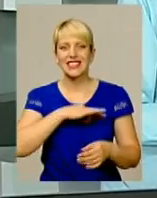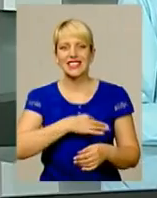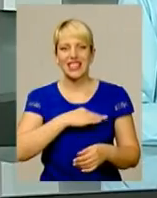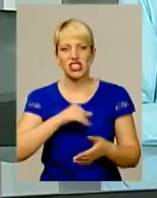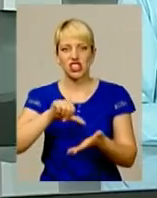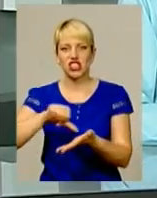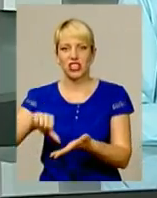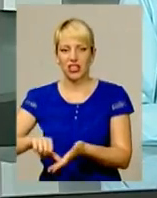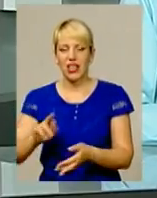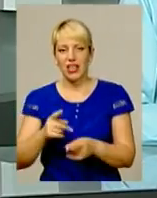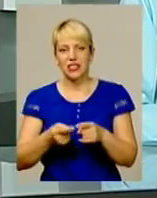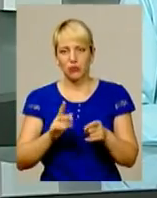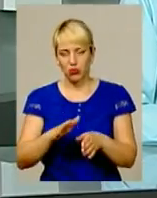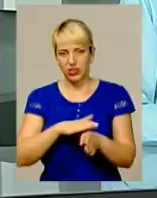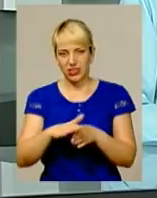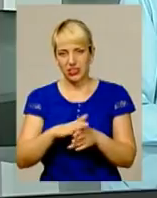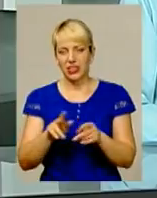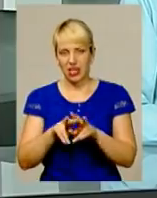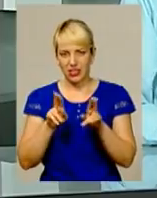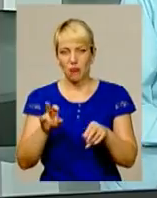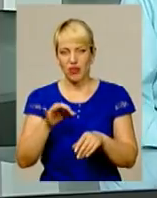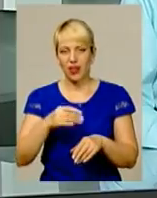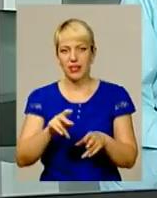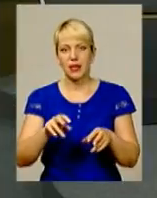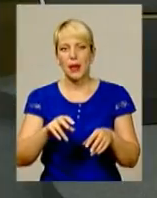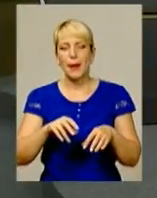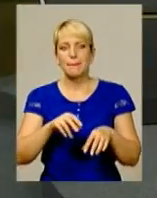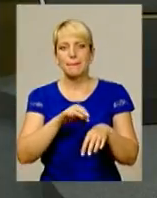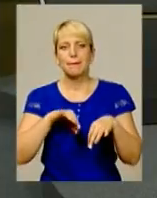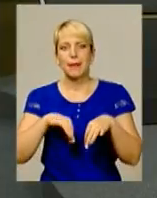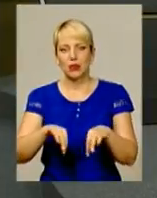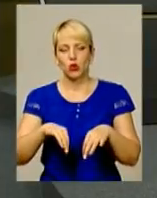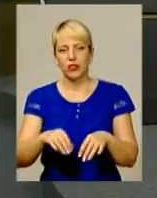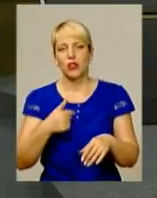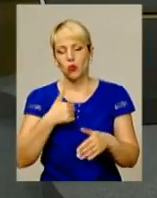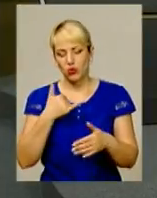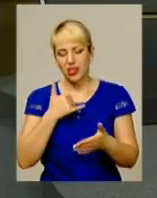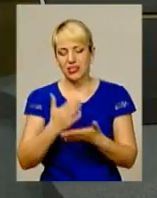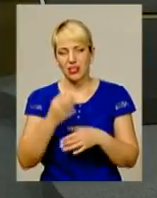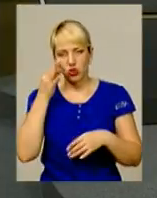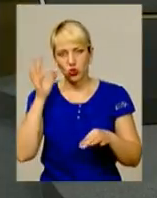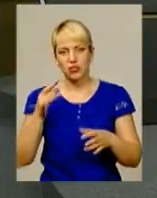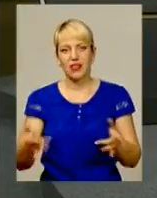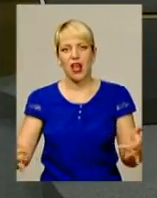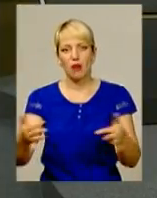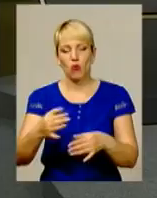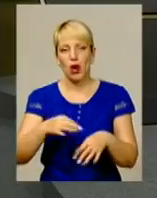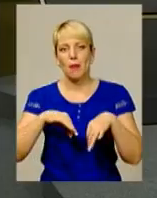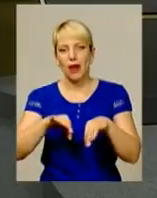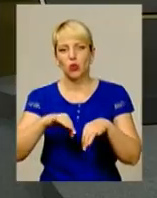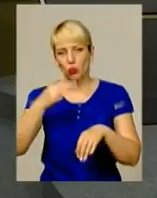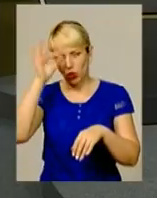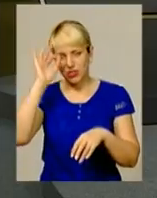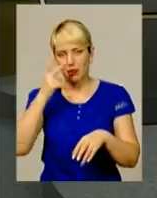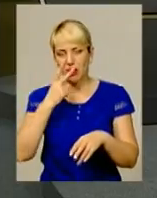здійснюватися, так само, як і патрульних? Саме так, ми маємо вже досвід набору до патрульної поліції, ми бачимо,